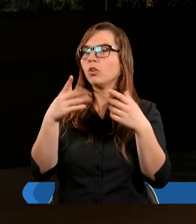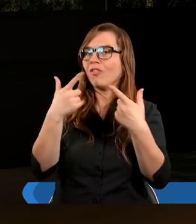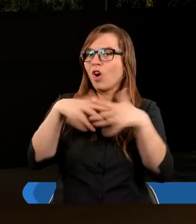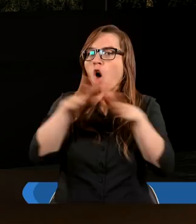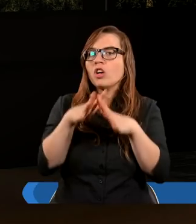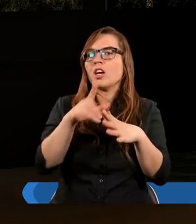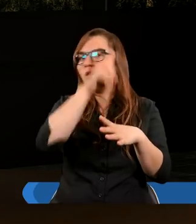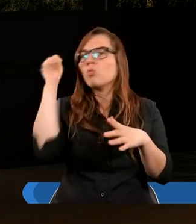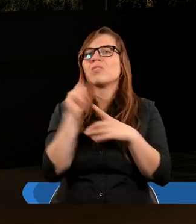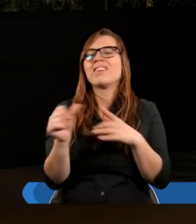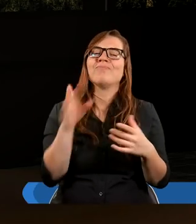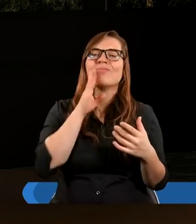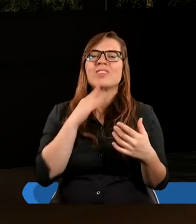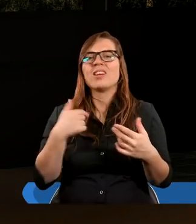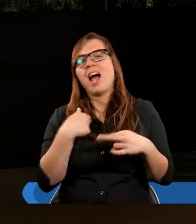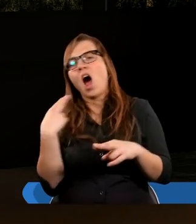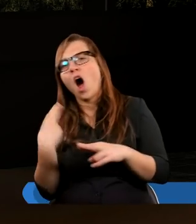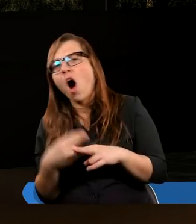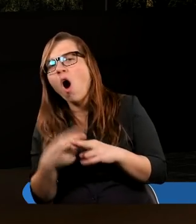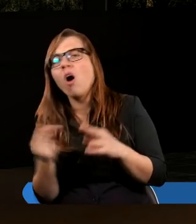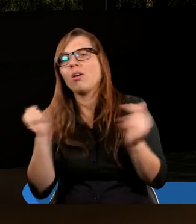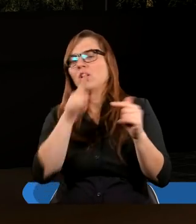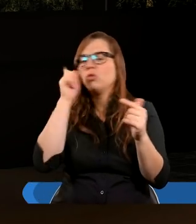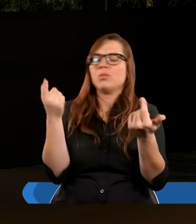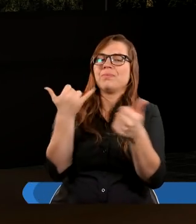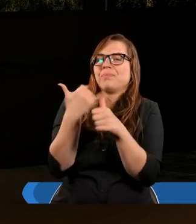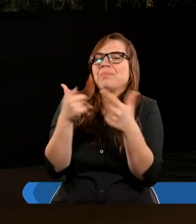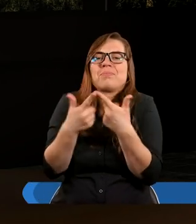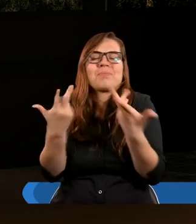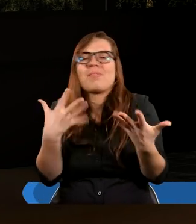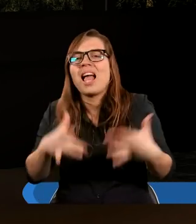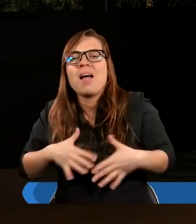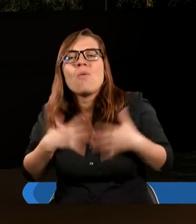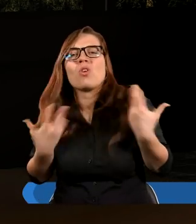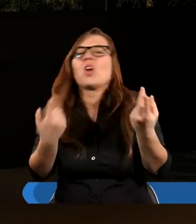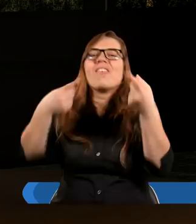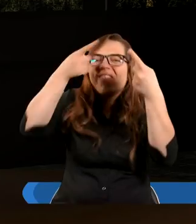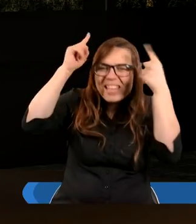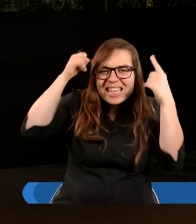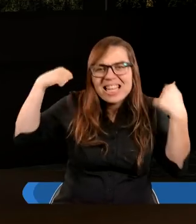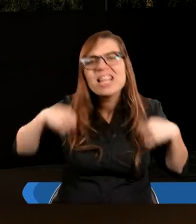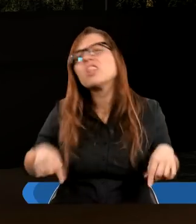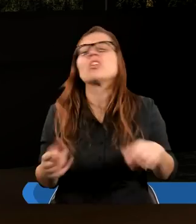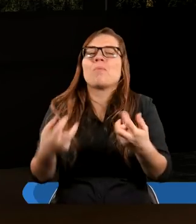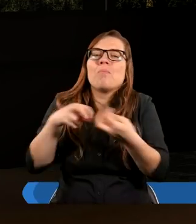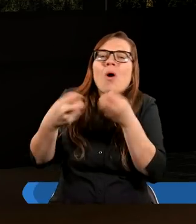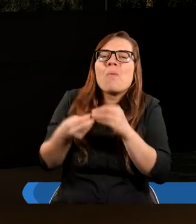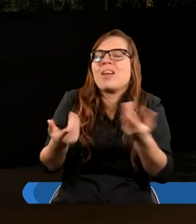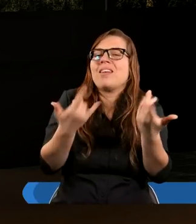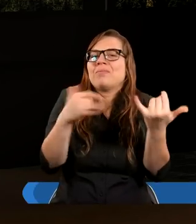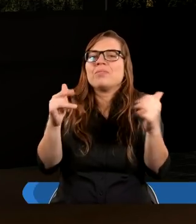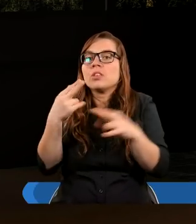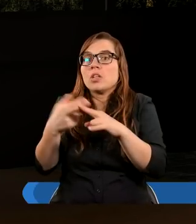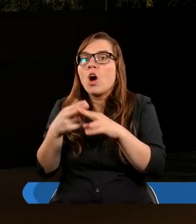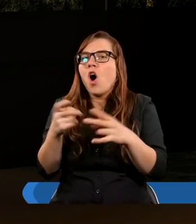wszyscy ludzie pokaleczeni, schorowani, w takim właśnie nawet emocjonalnym, tak, słowatego znaczeniu. I